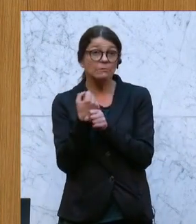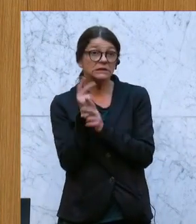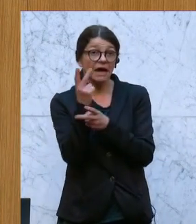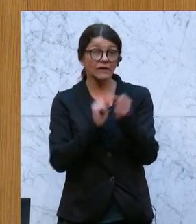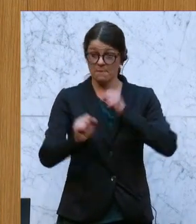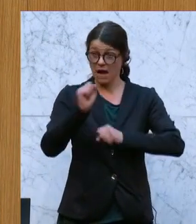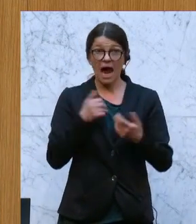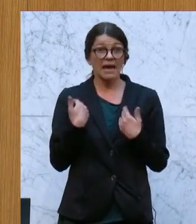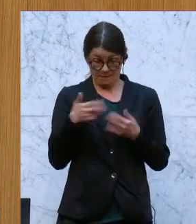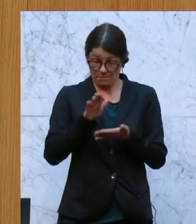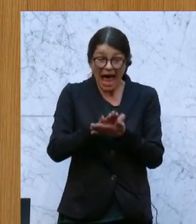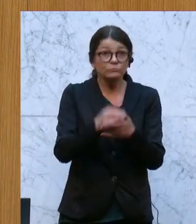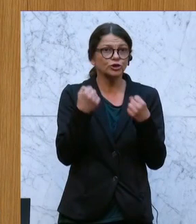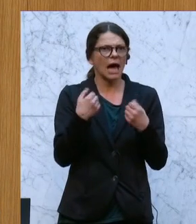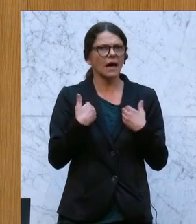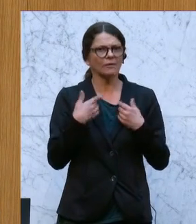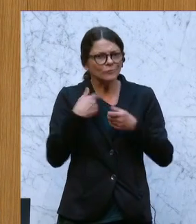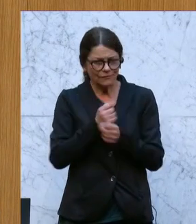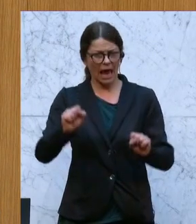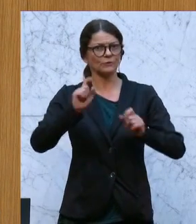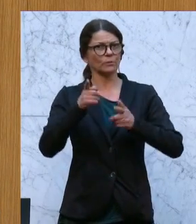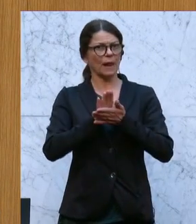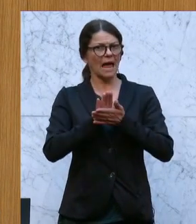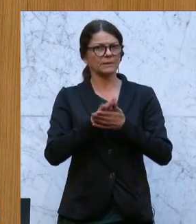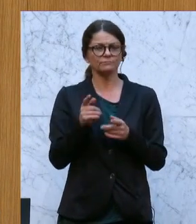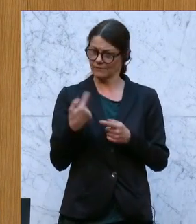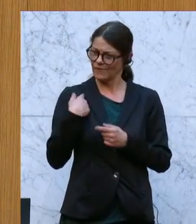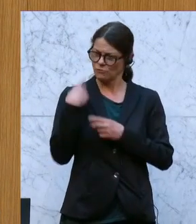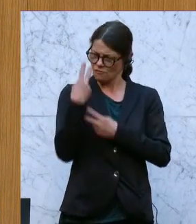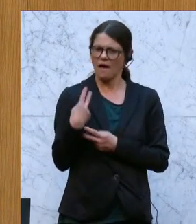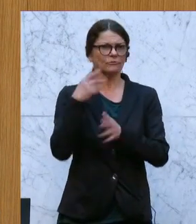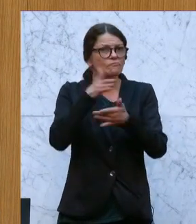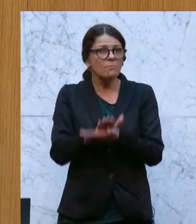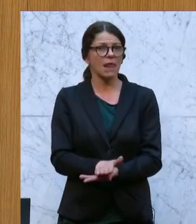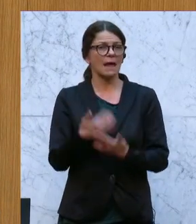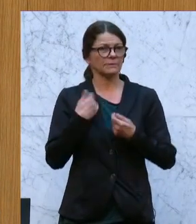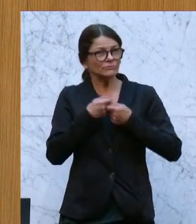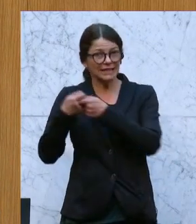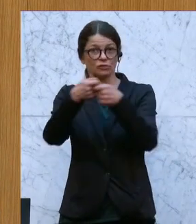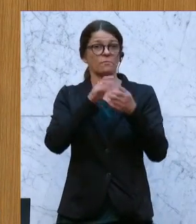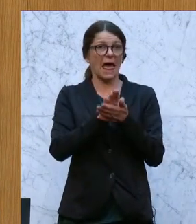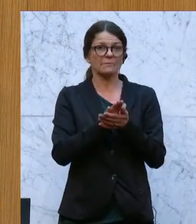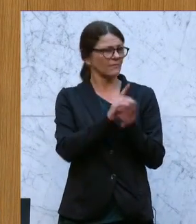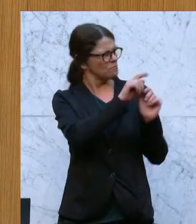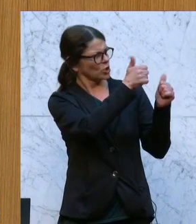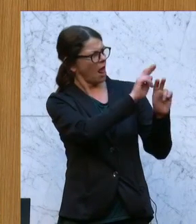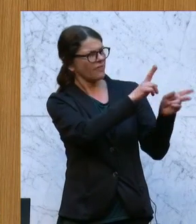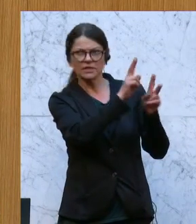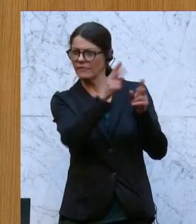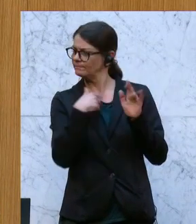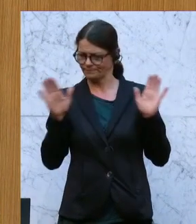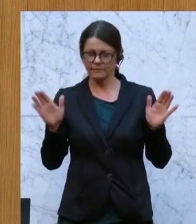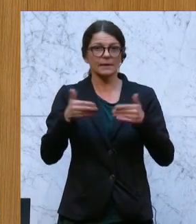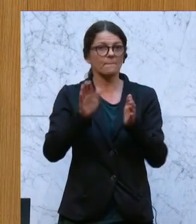stark zu halten. Das heißt, unsere Freiheit zu erhalten, unsere Zivilisation letztlich zu erhalten gegen ganz andere Modelle, gegen diese